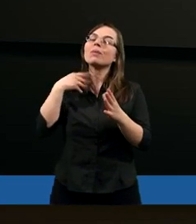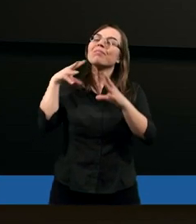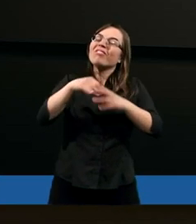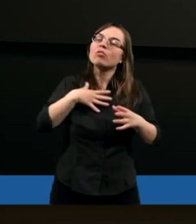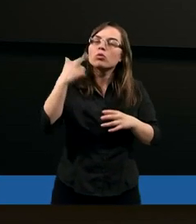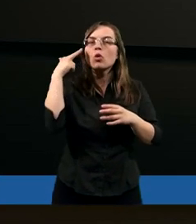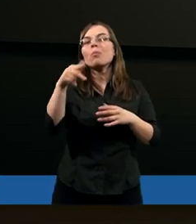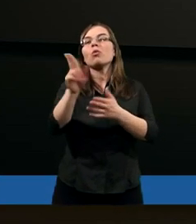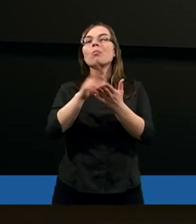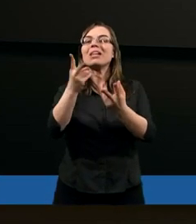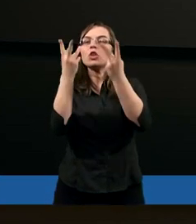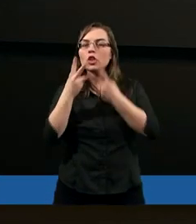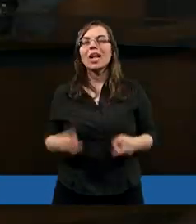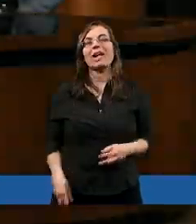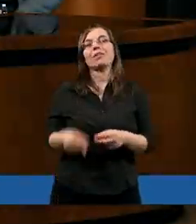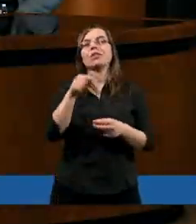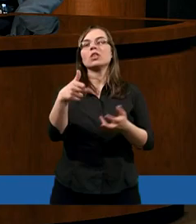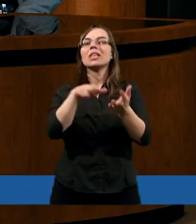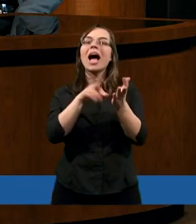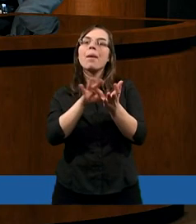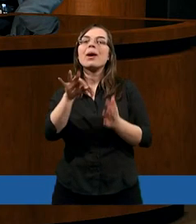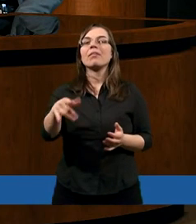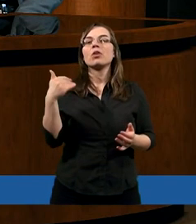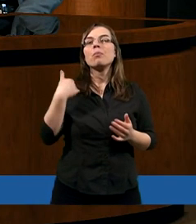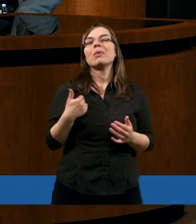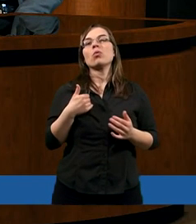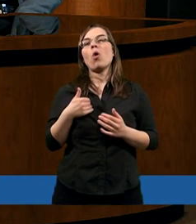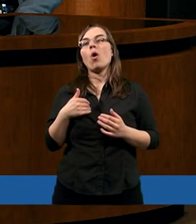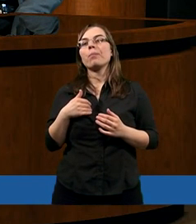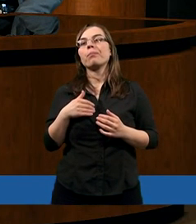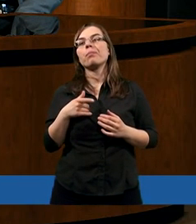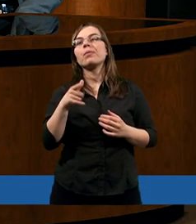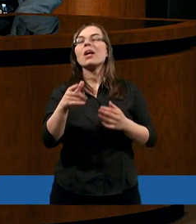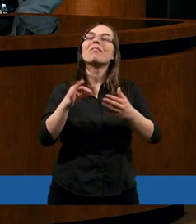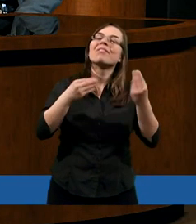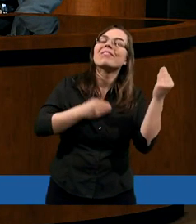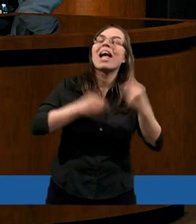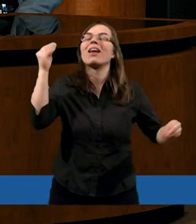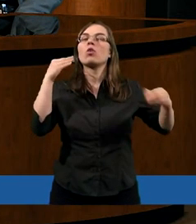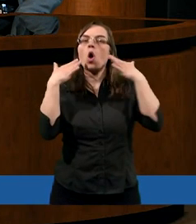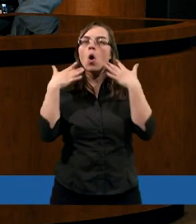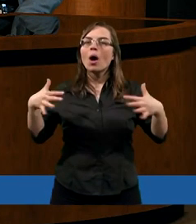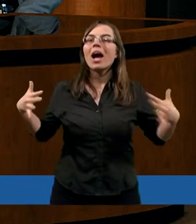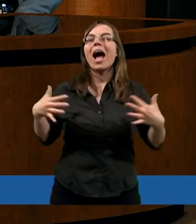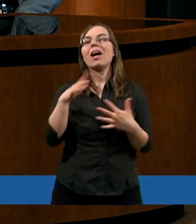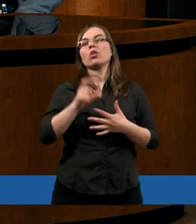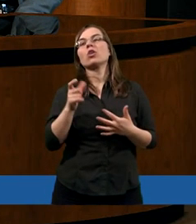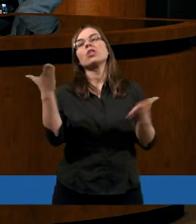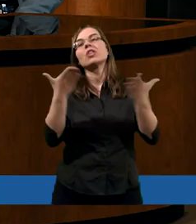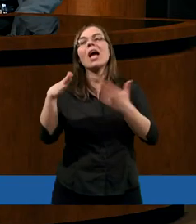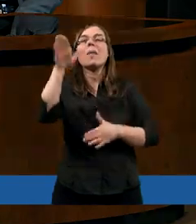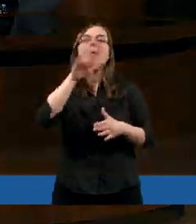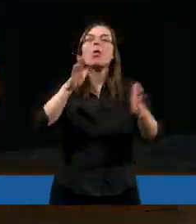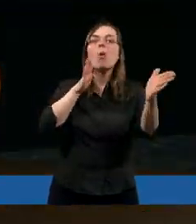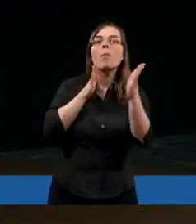czytali. Na pewno było im super, bo mieli wielką radość widzieć, jak Bóg